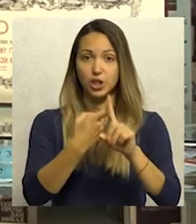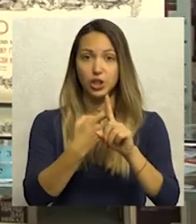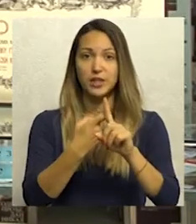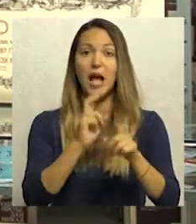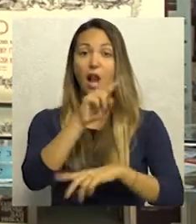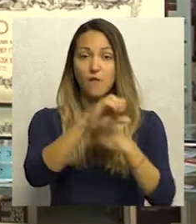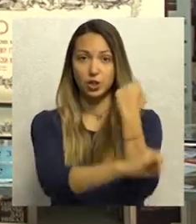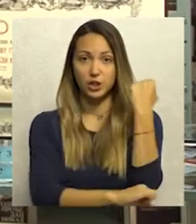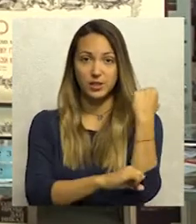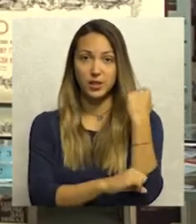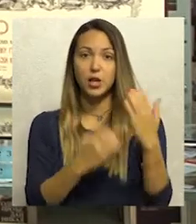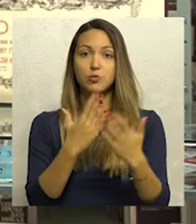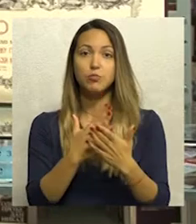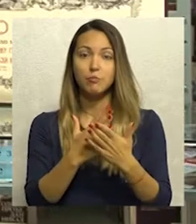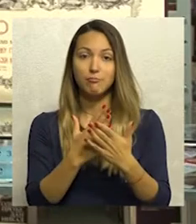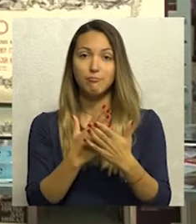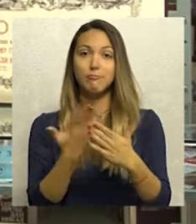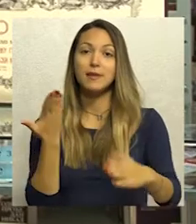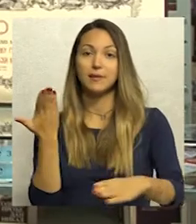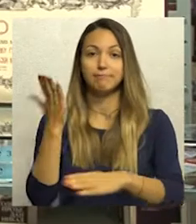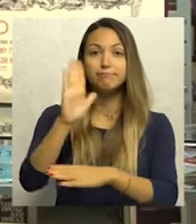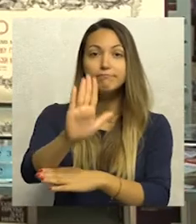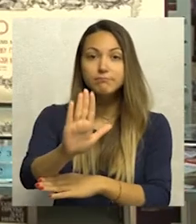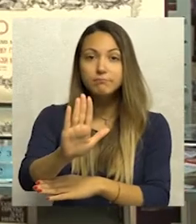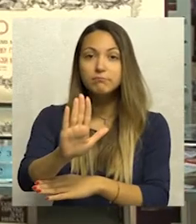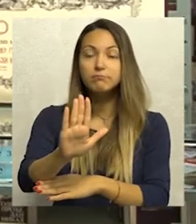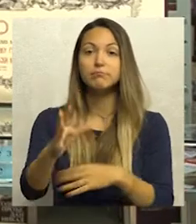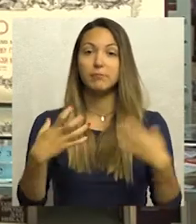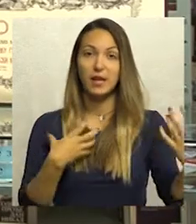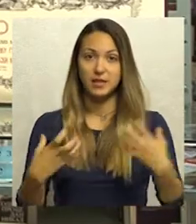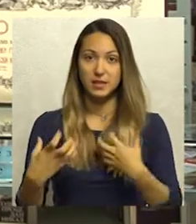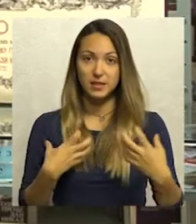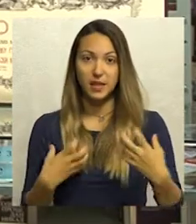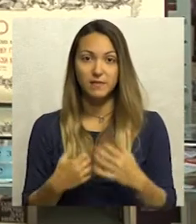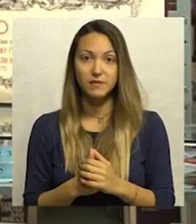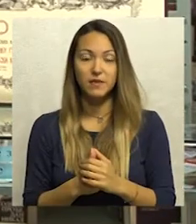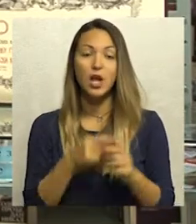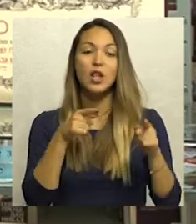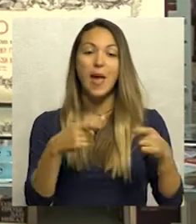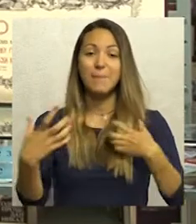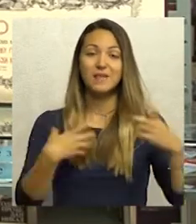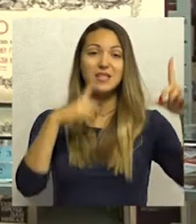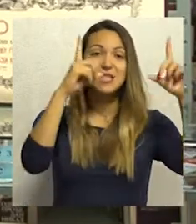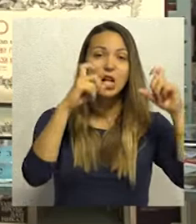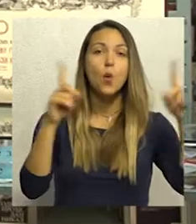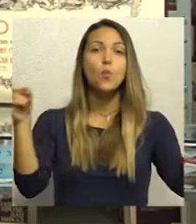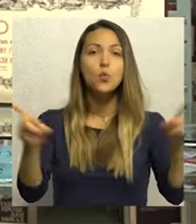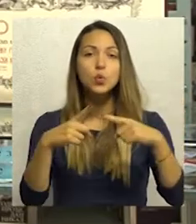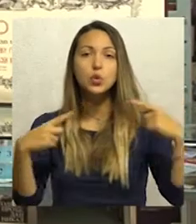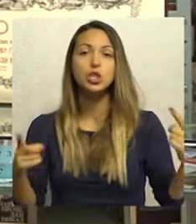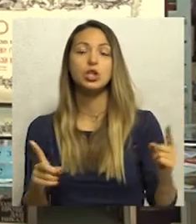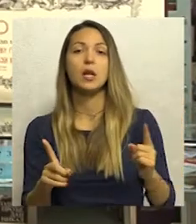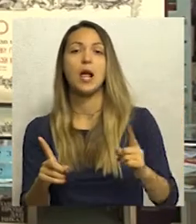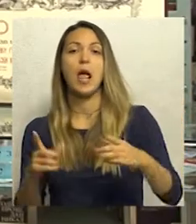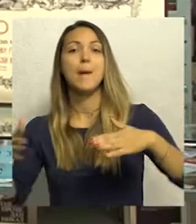Karlovačke gimnazije, biti izvođači ove predstave, koja, kažem, je i slikovna, i